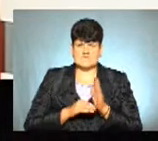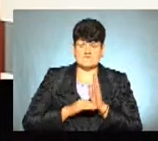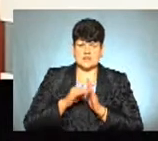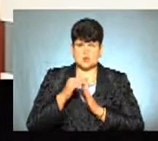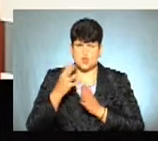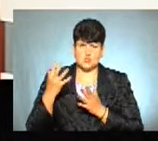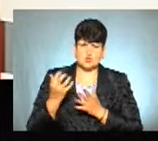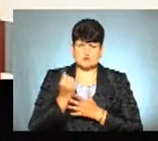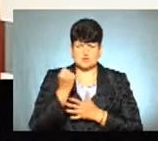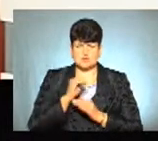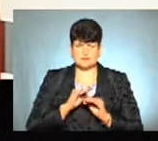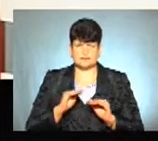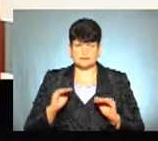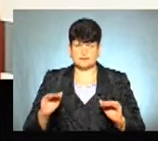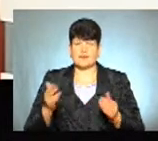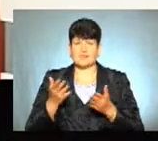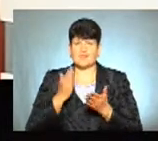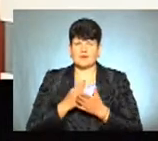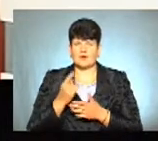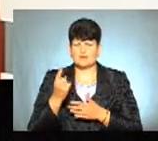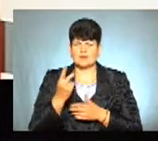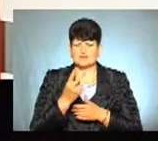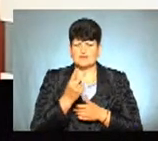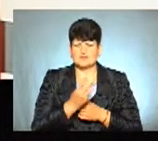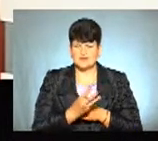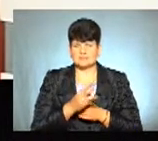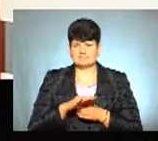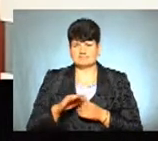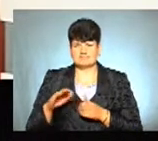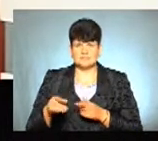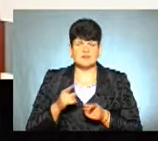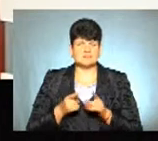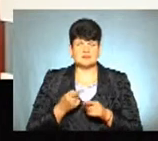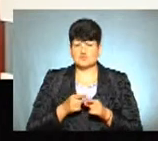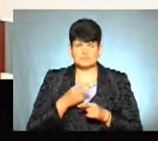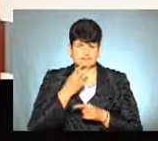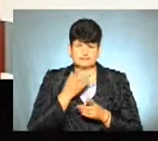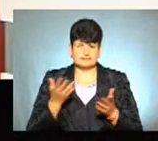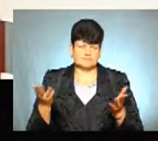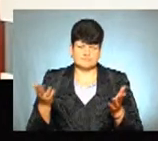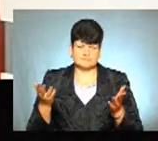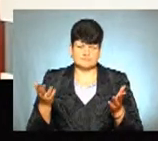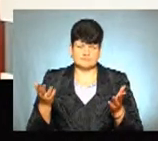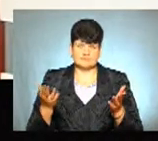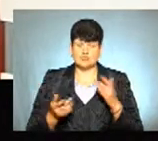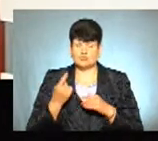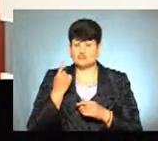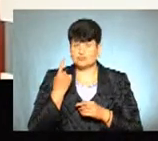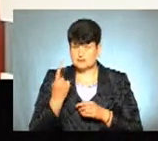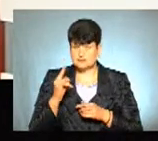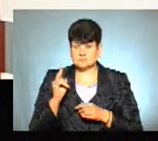успішність учнів. Де є один, два, три учні, ми насправді цього не бачимо. І якщо один учень